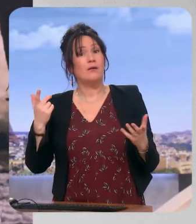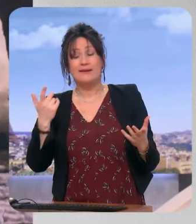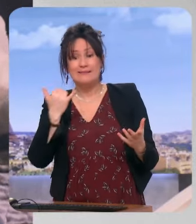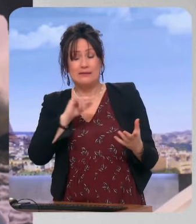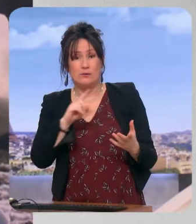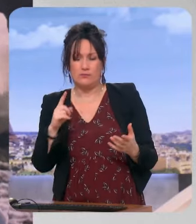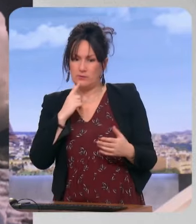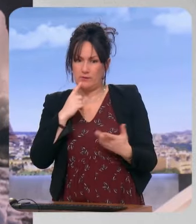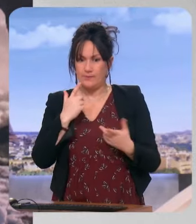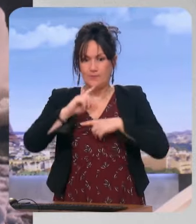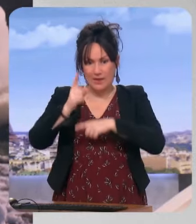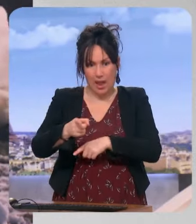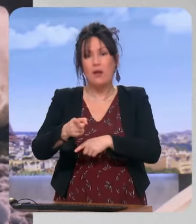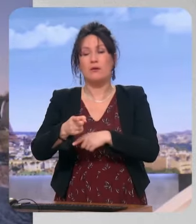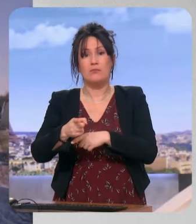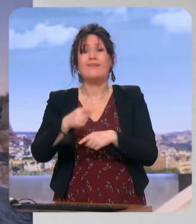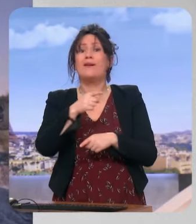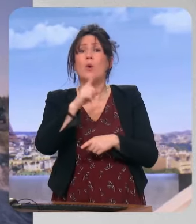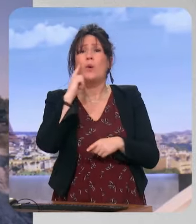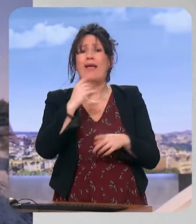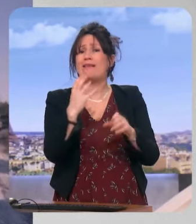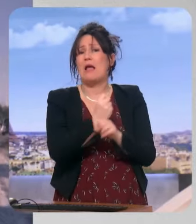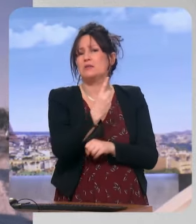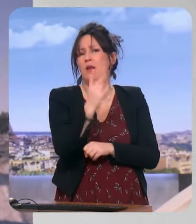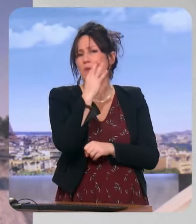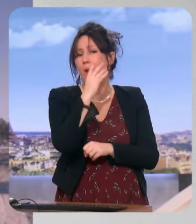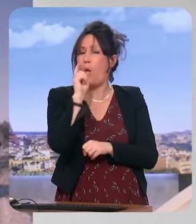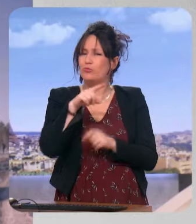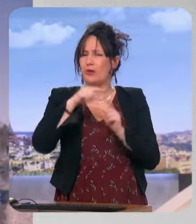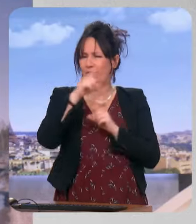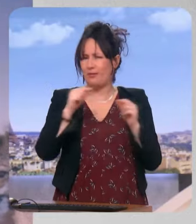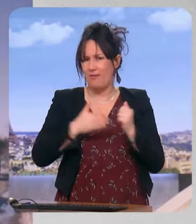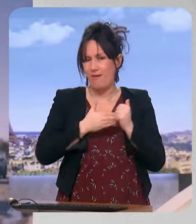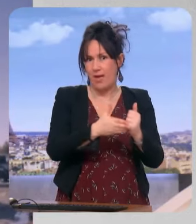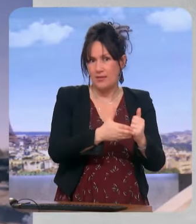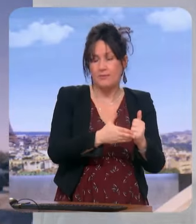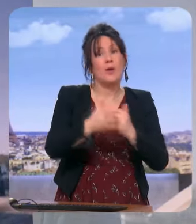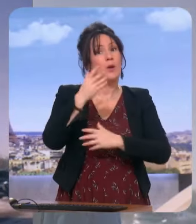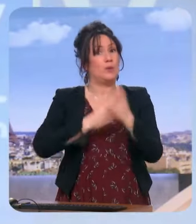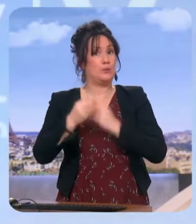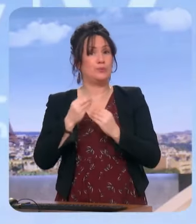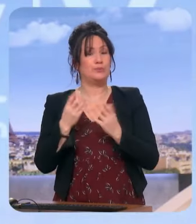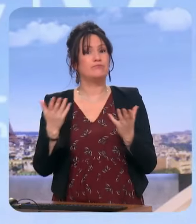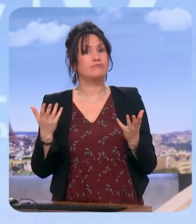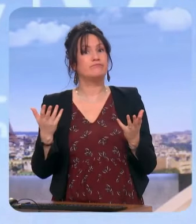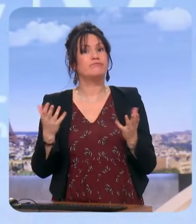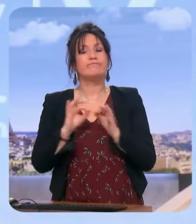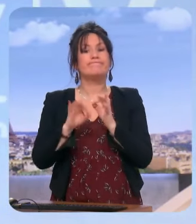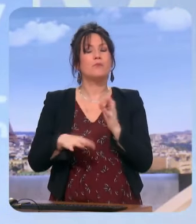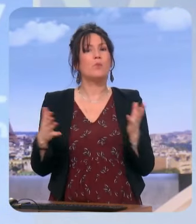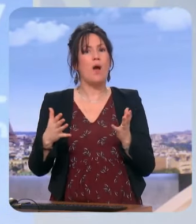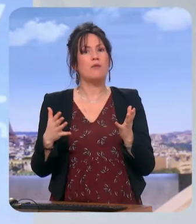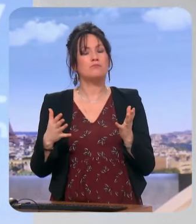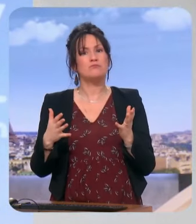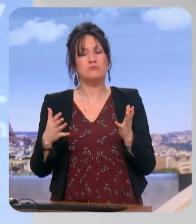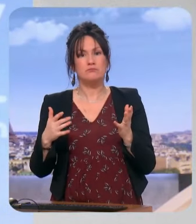la gagner que si elle est appuyée par l'OTAN, elle ne la gagnera pas toute seule. Où ça se termine ? C'est toujours le cas dans les conflits armés par des gens qui se retrouvent après s'être combattus